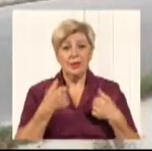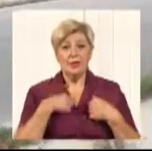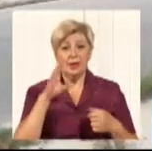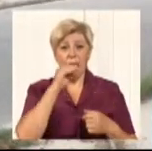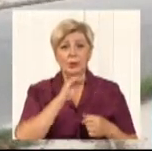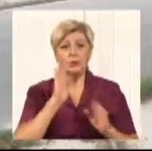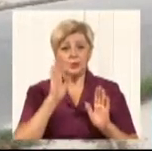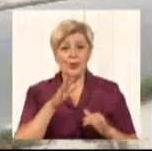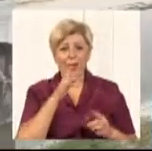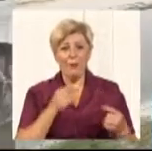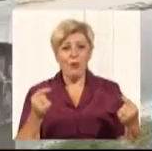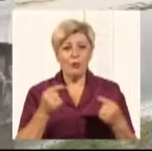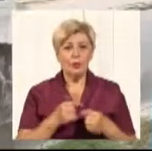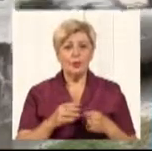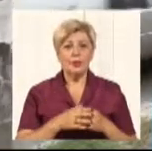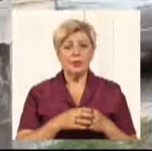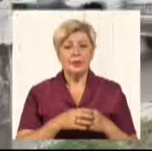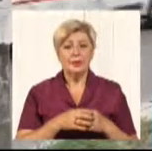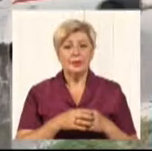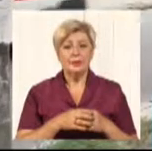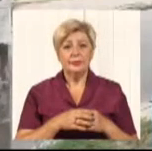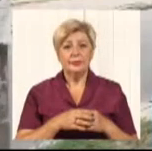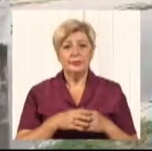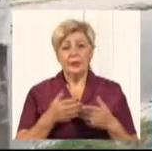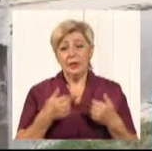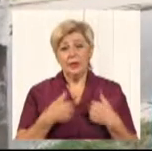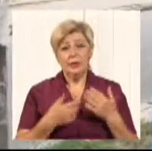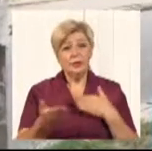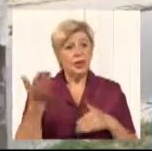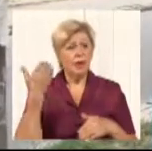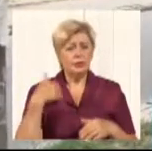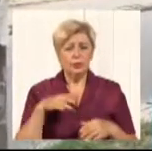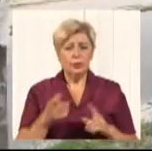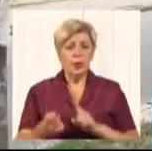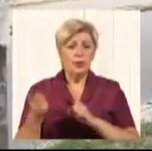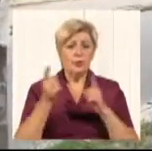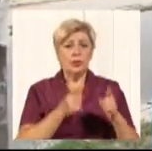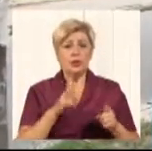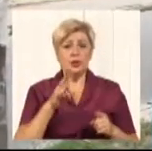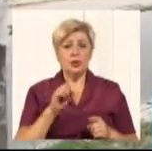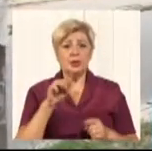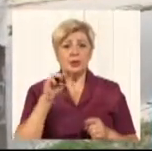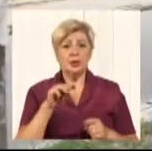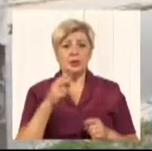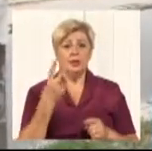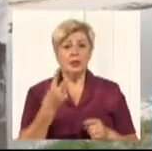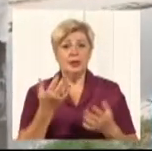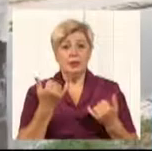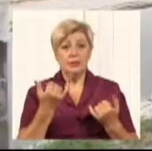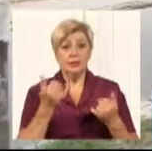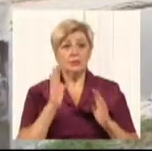вовремя. Ми ще давно-давно перешли на Т-2, але зараз вже будемо підключати спутника,